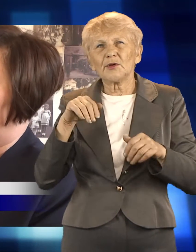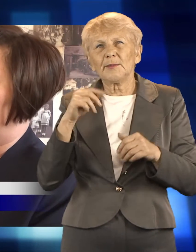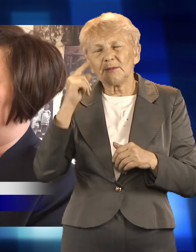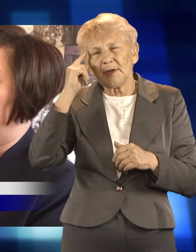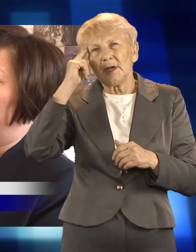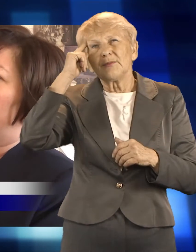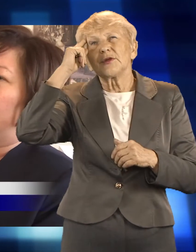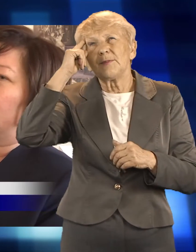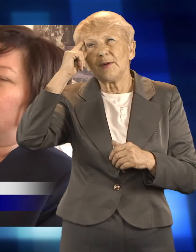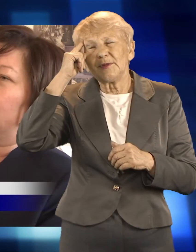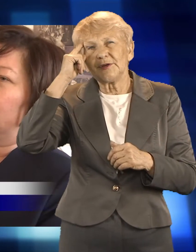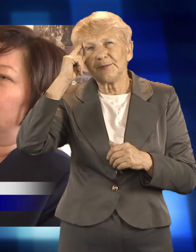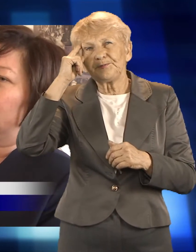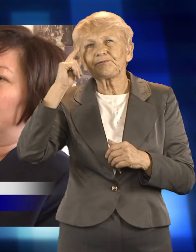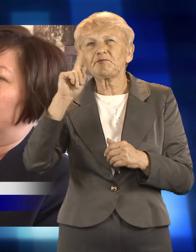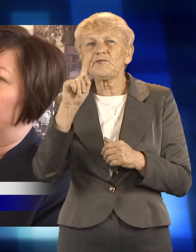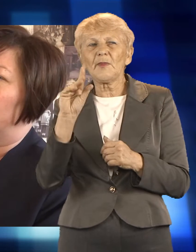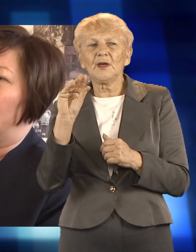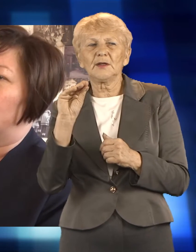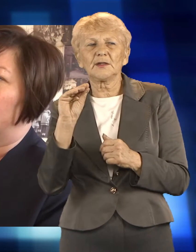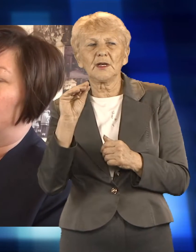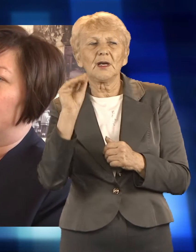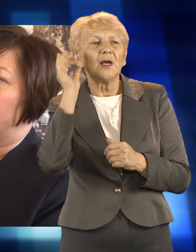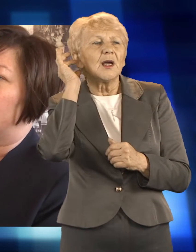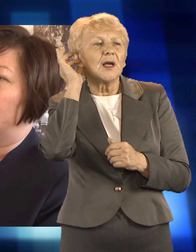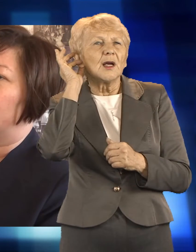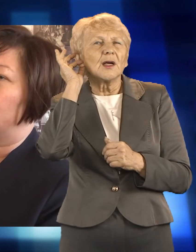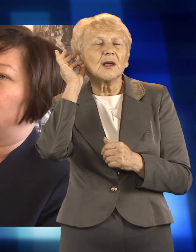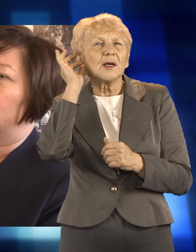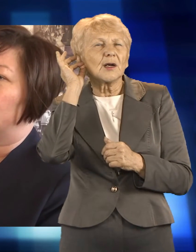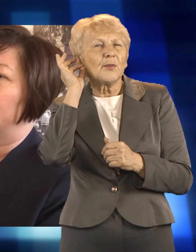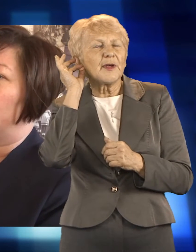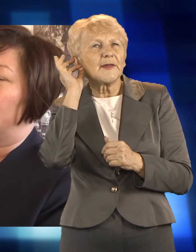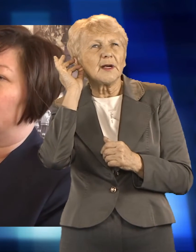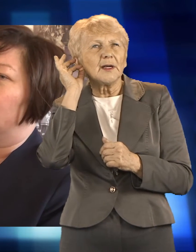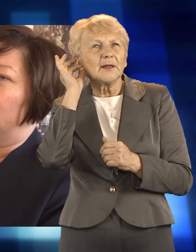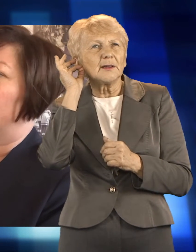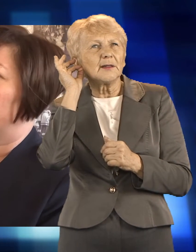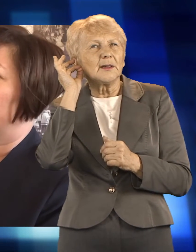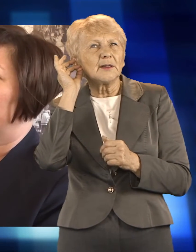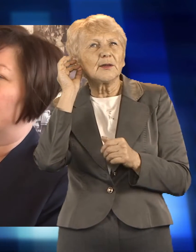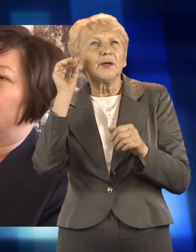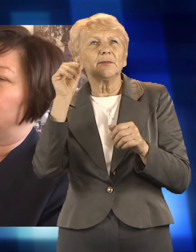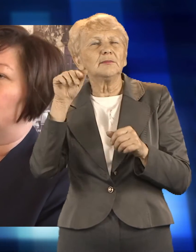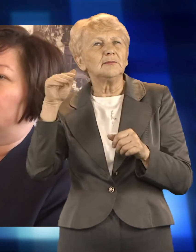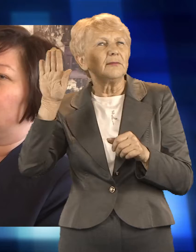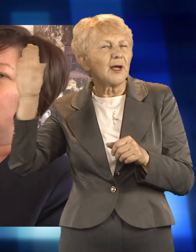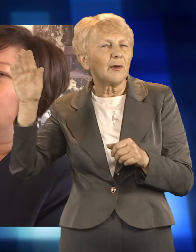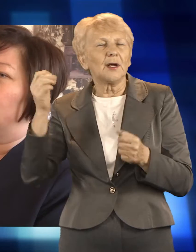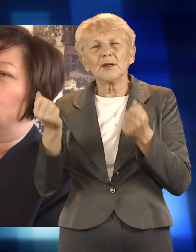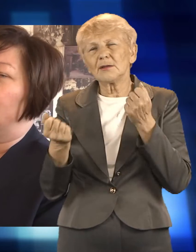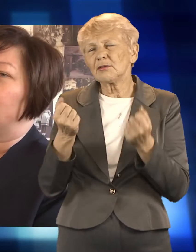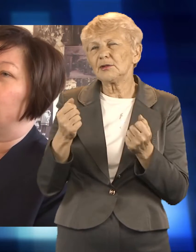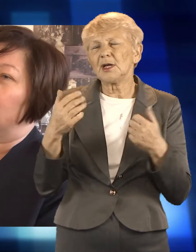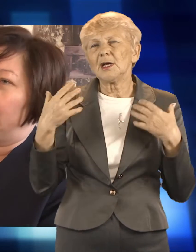prezentujące kobietę, która urodziła dziecko i w czasie porodu zmarła i leży w trumnie.